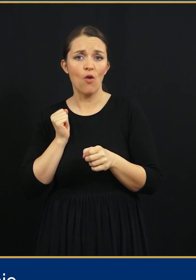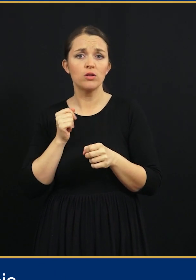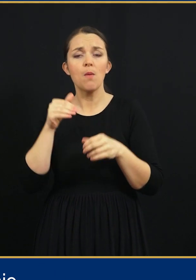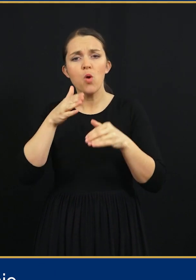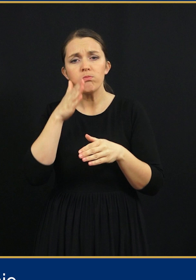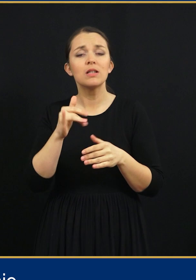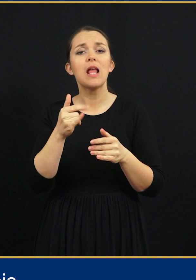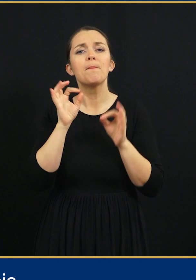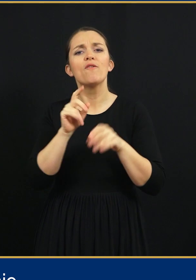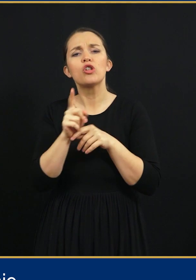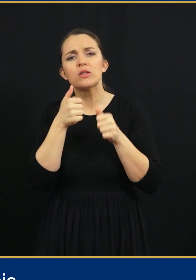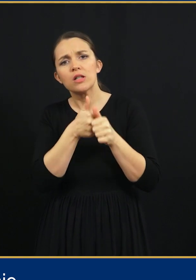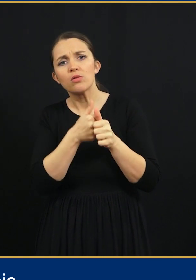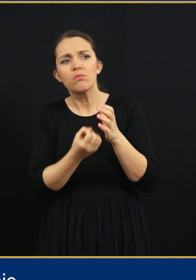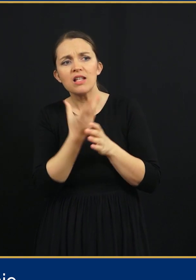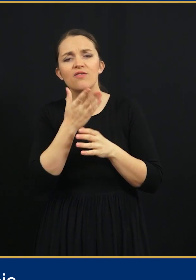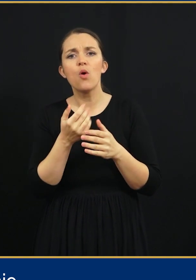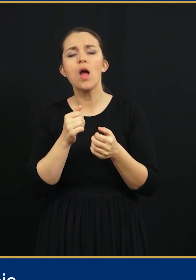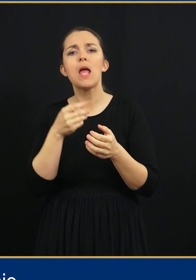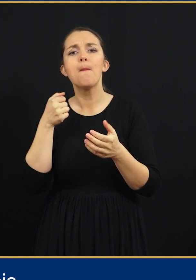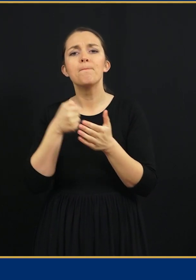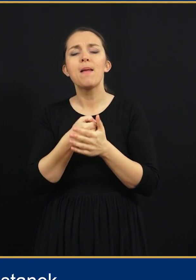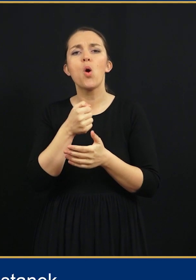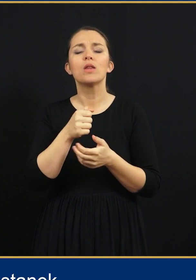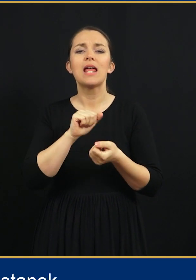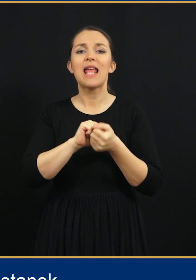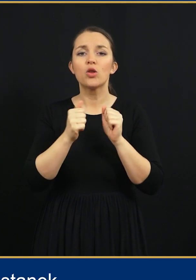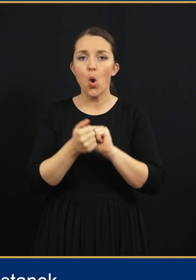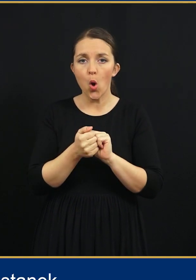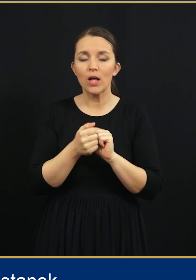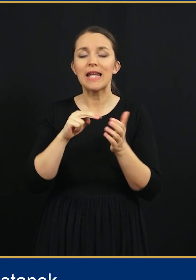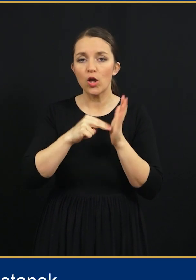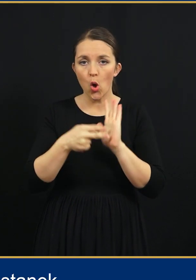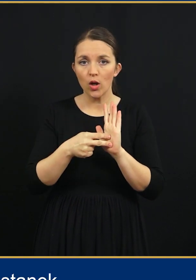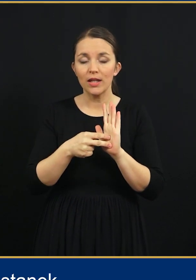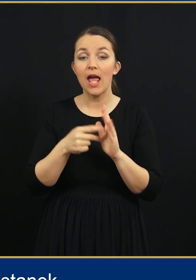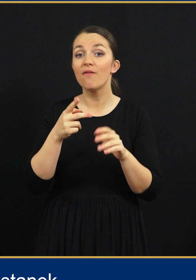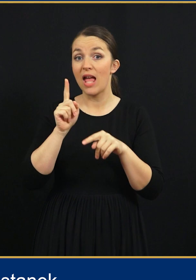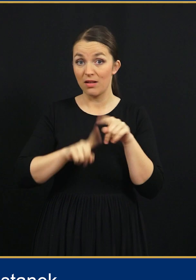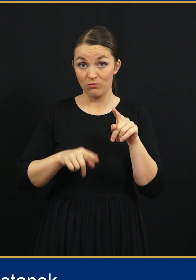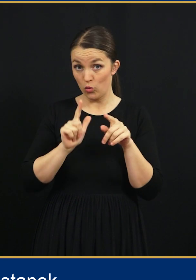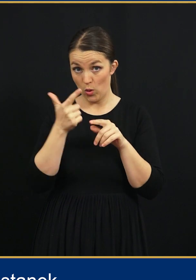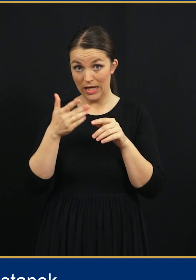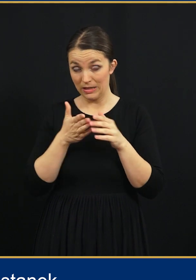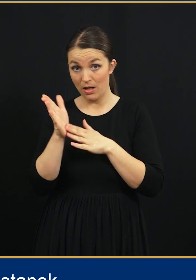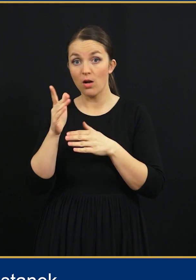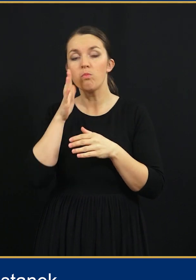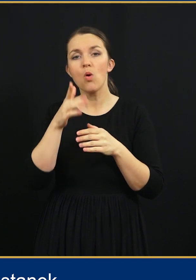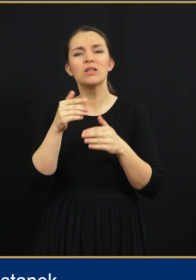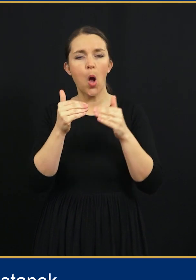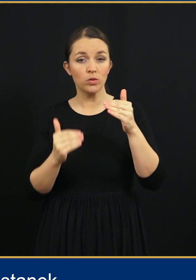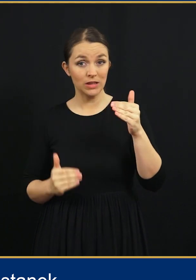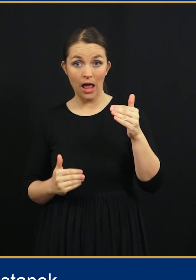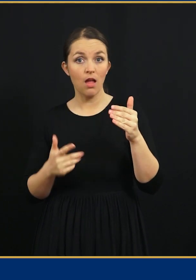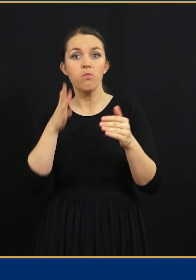mora biti pravočasno sledenje razvoju prebojne tehnologije, saj bo na sprotnem primeru za ostanek predstavljal resno